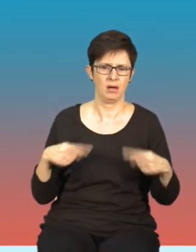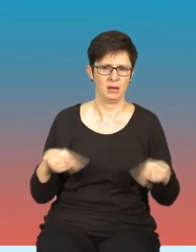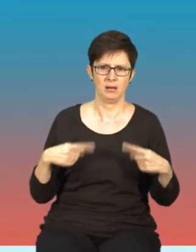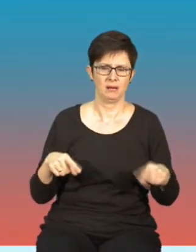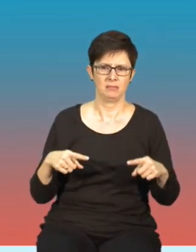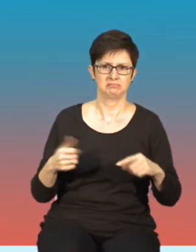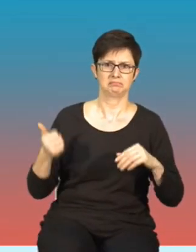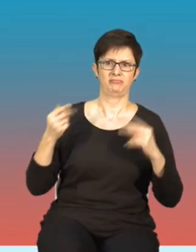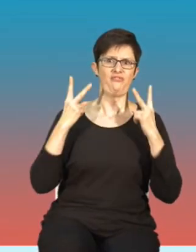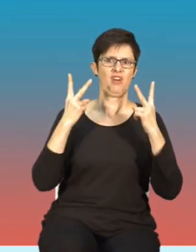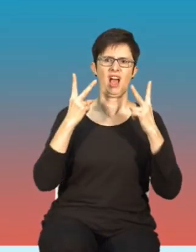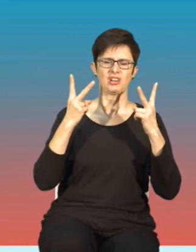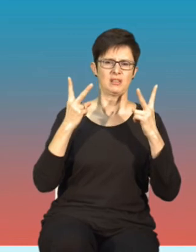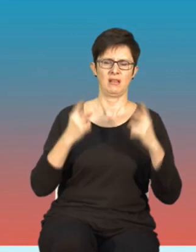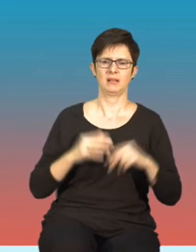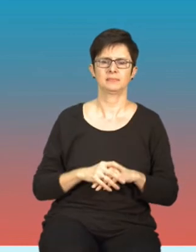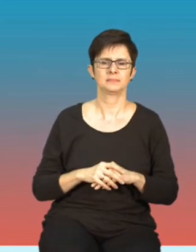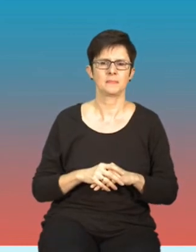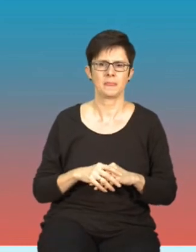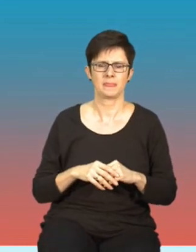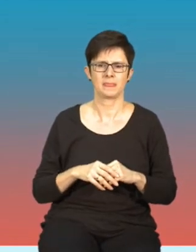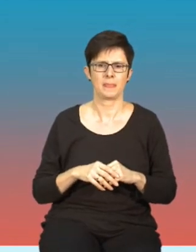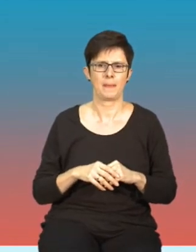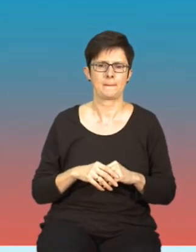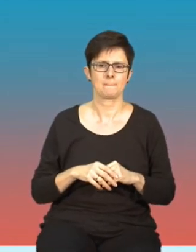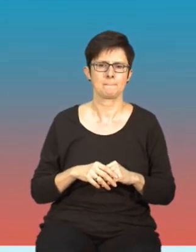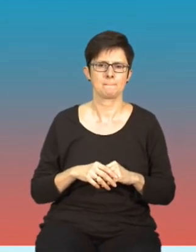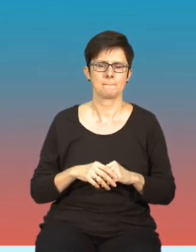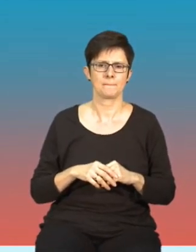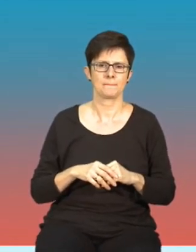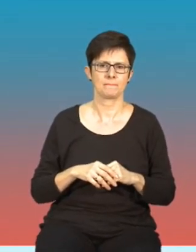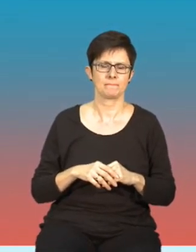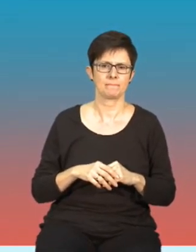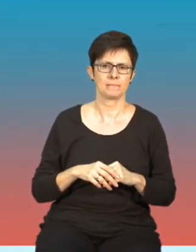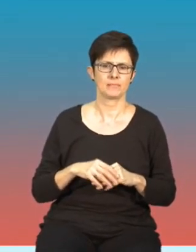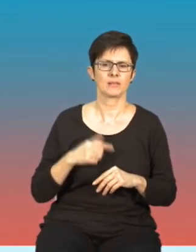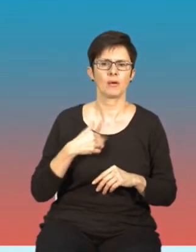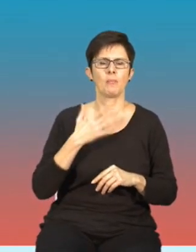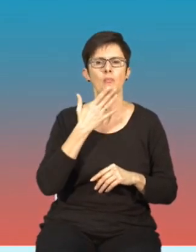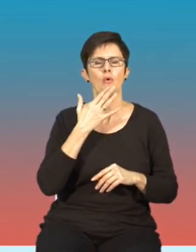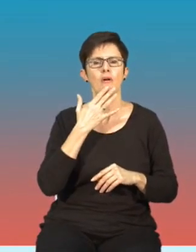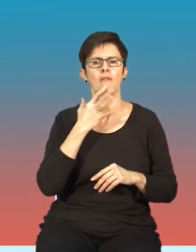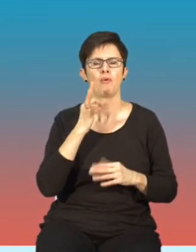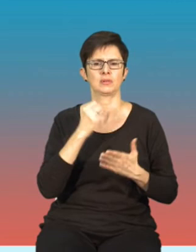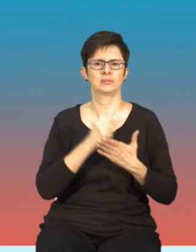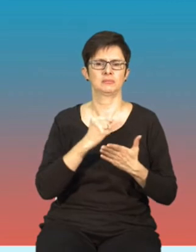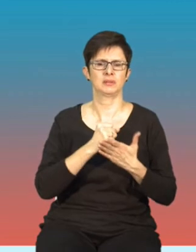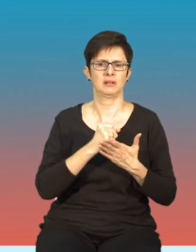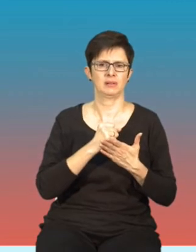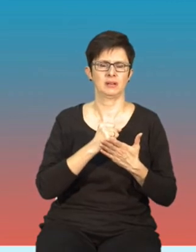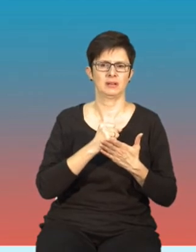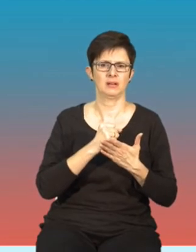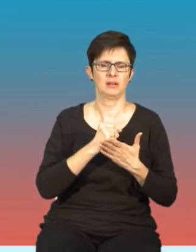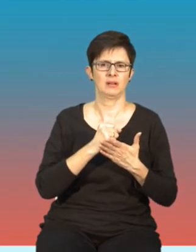priorytetem, nie były tak bardzo podnoszone. Mówimy tutaj o kwestionowaniu, o